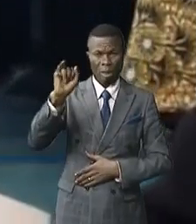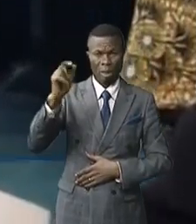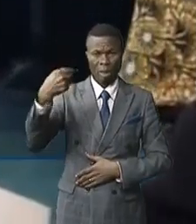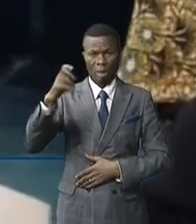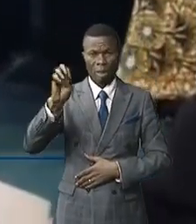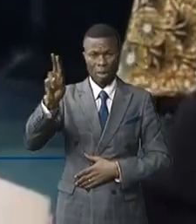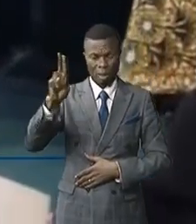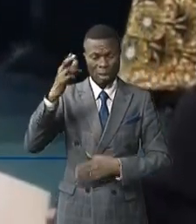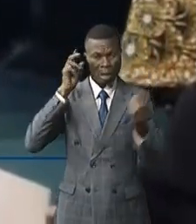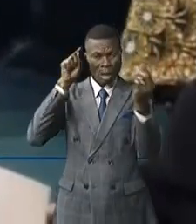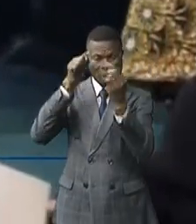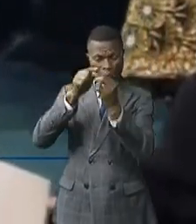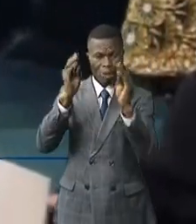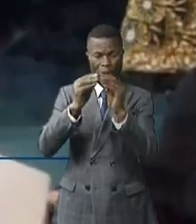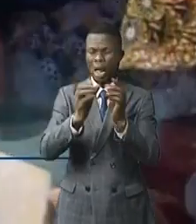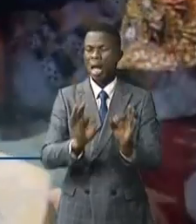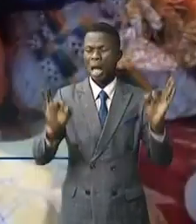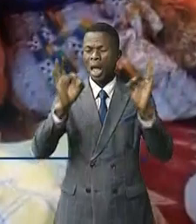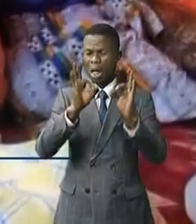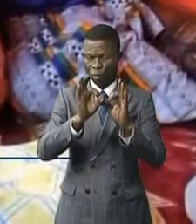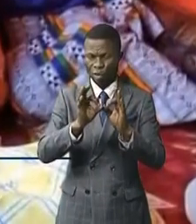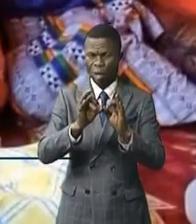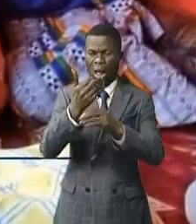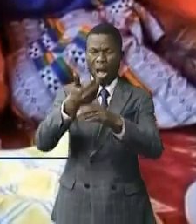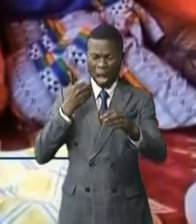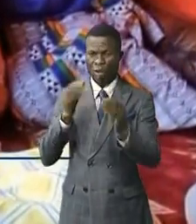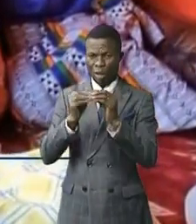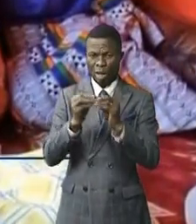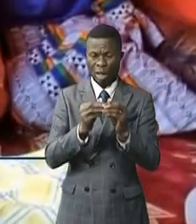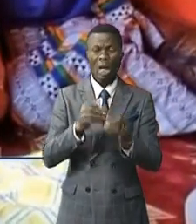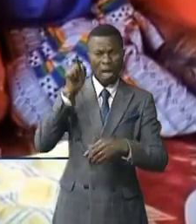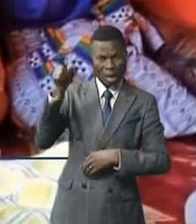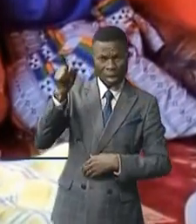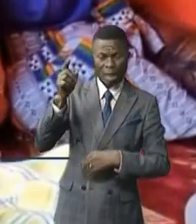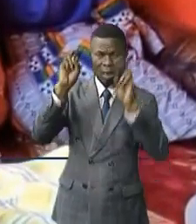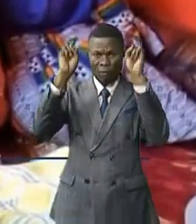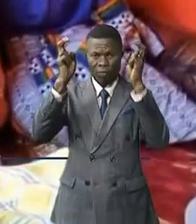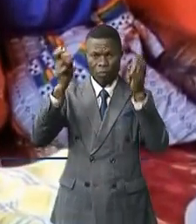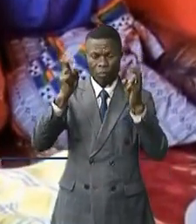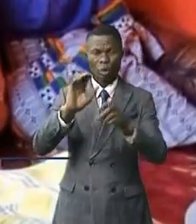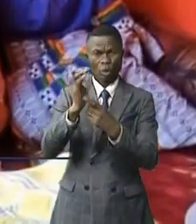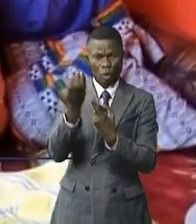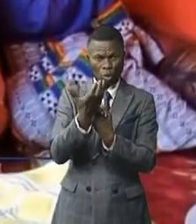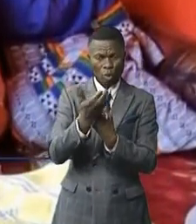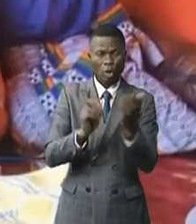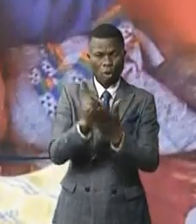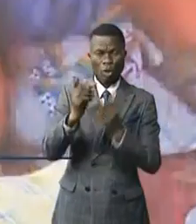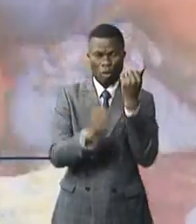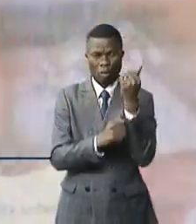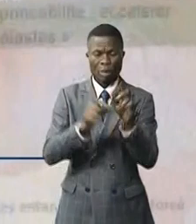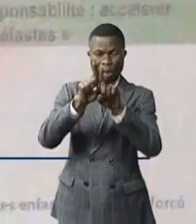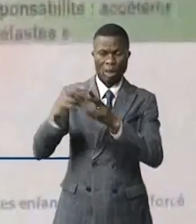En perspective de cette grande rencontre, un pré-sommet s'est ouvert, toujours à Niamey, sous les thèmes culture, droits humains et